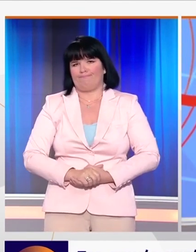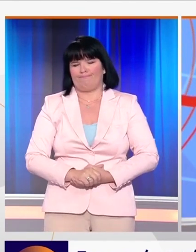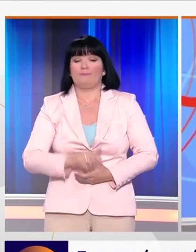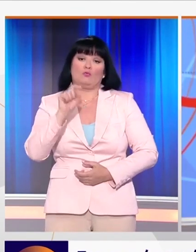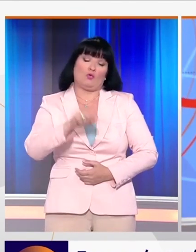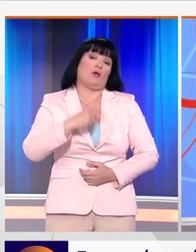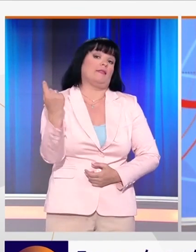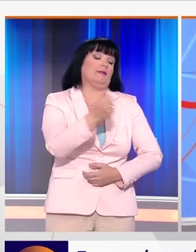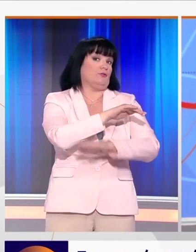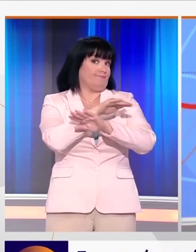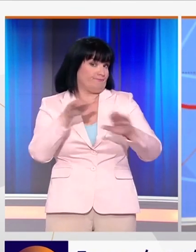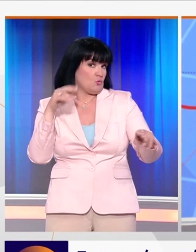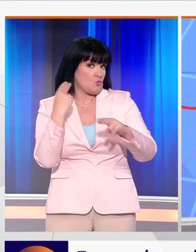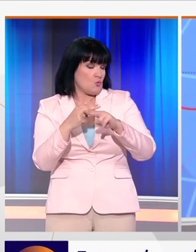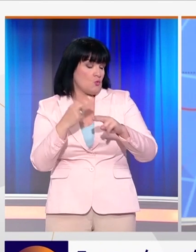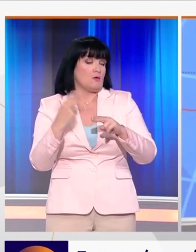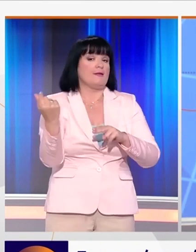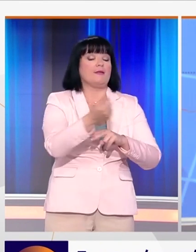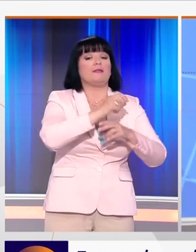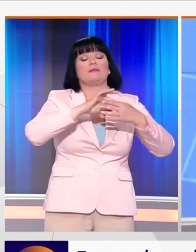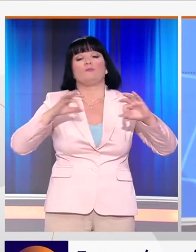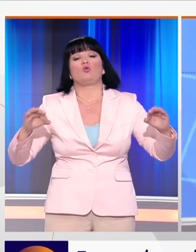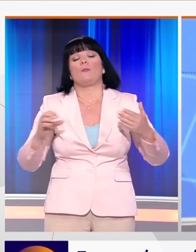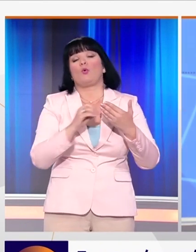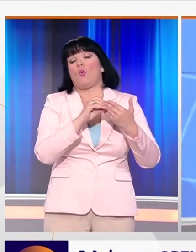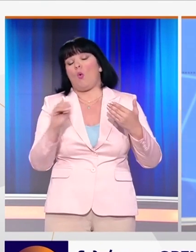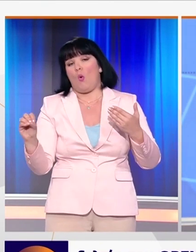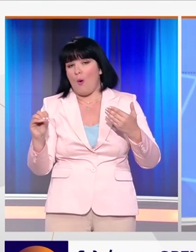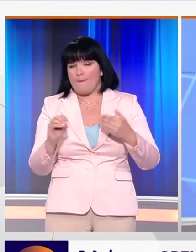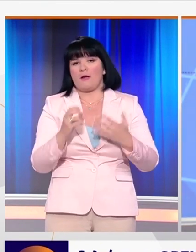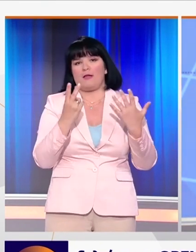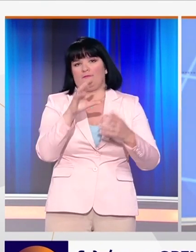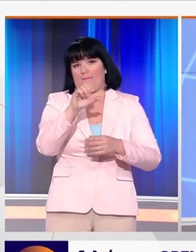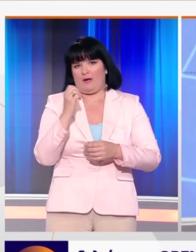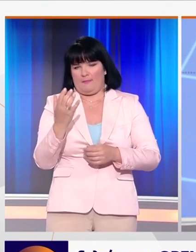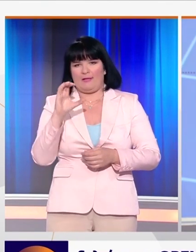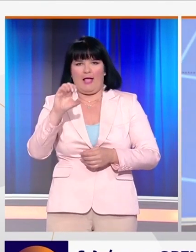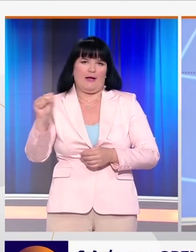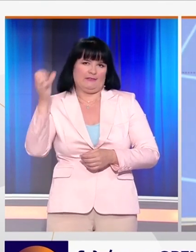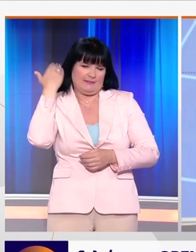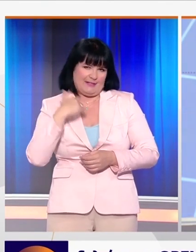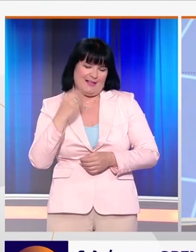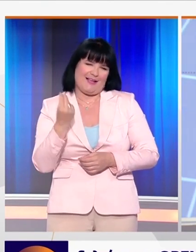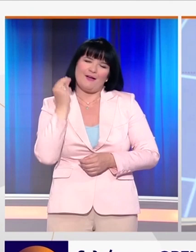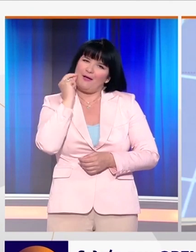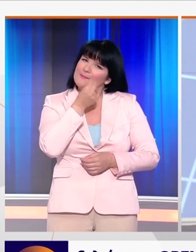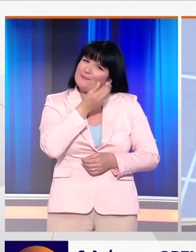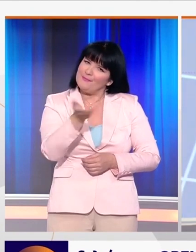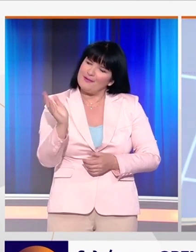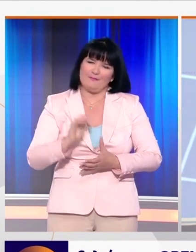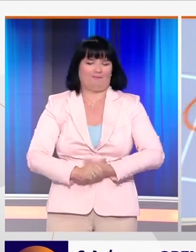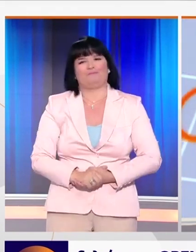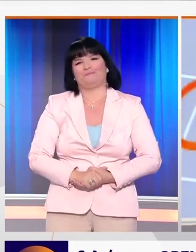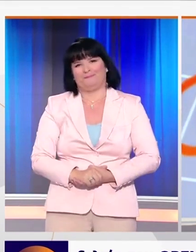Στο σημείο αυτό το δελτίο μας ολοκληρώθηκε όλες οι ειδήσεις αναλυτικά στο κεντρικό δελτίο του Όπεν στις 7 παρα 5 με την Έλλη Στάι. Καλό